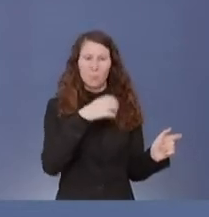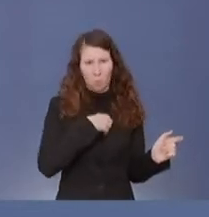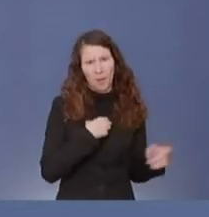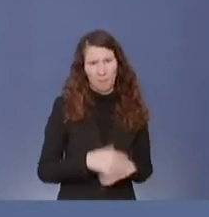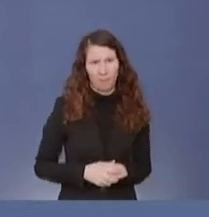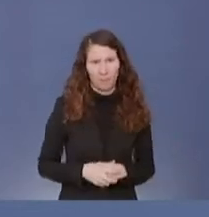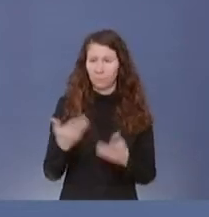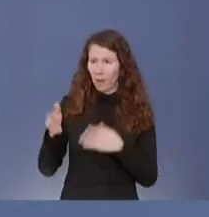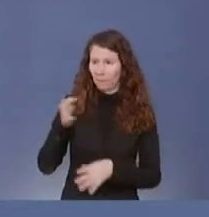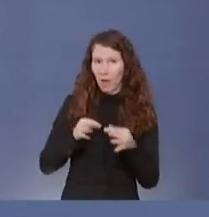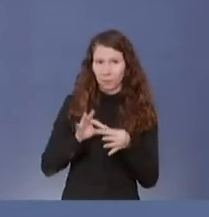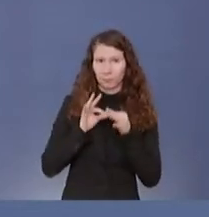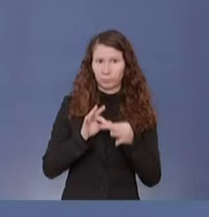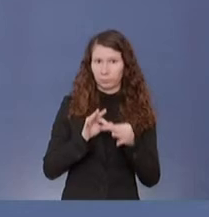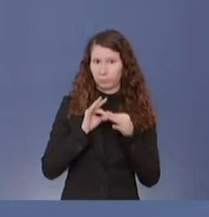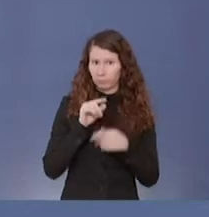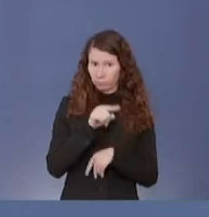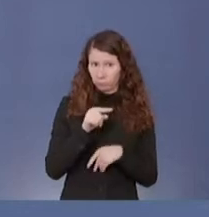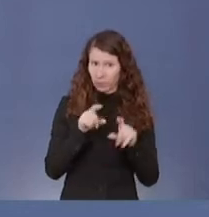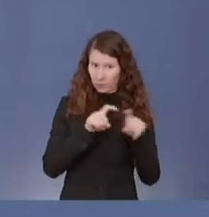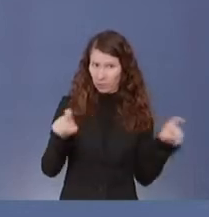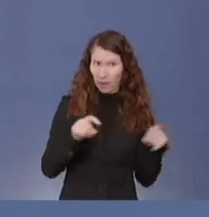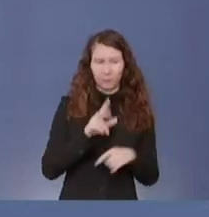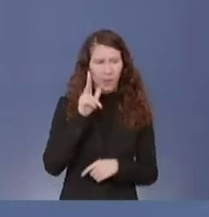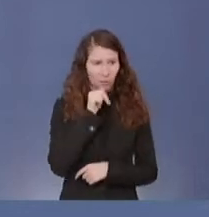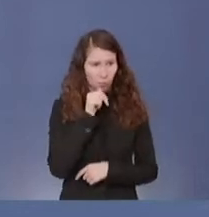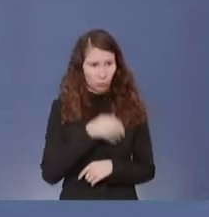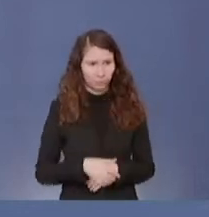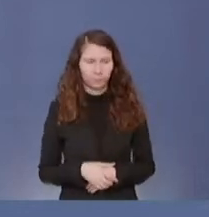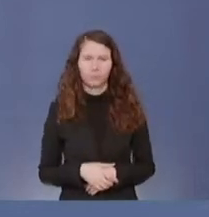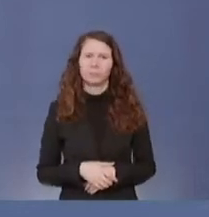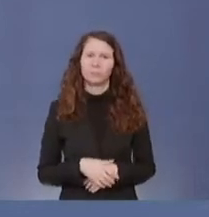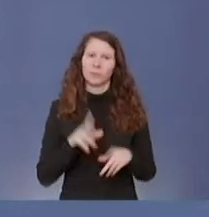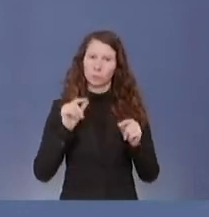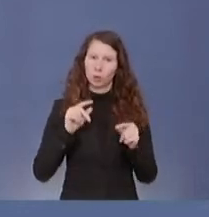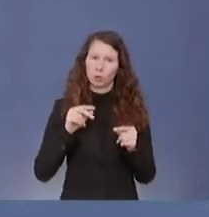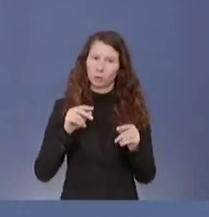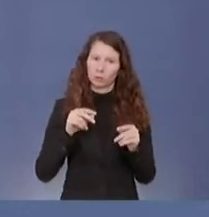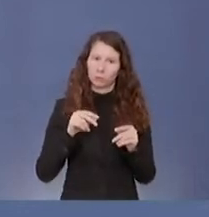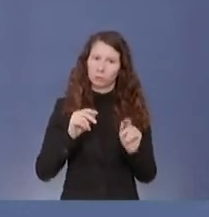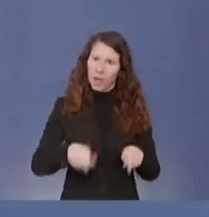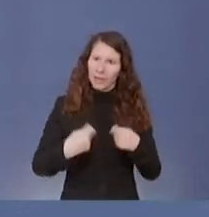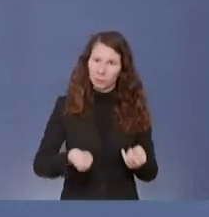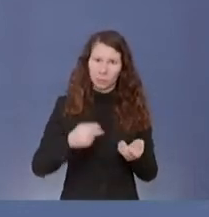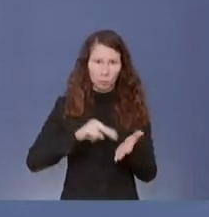zum Komplex? Herr Jung? Folgt daraus eine politische Forderung, Herr Sabert?